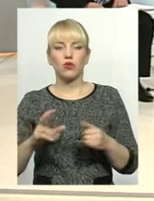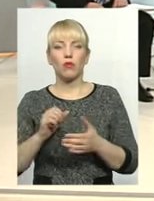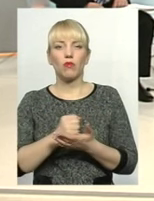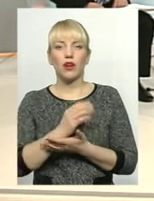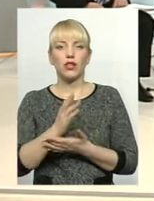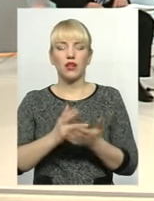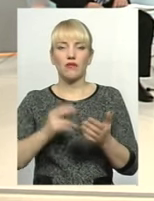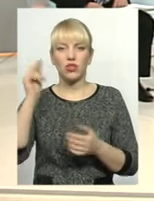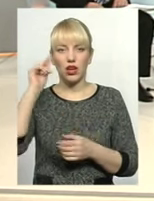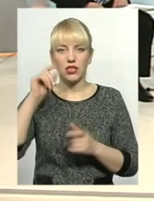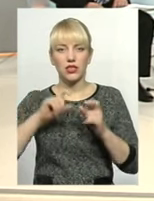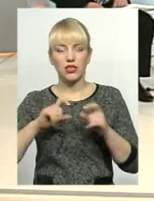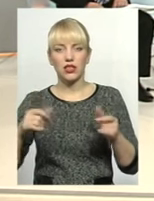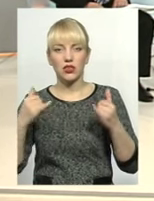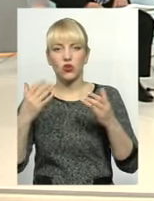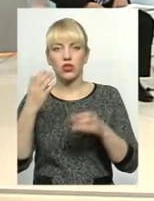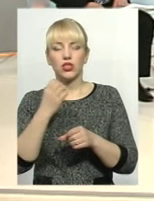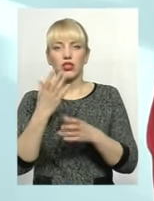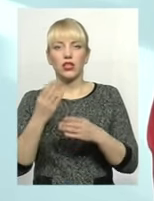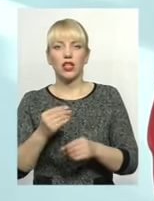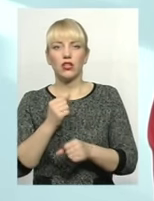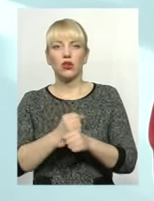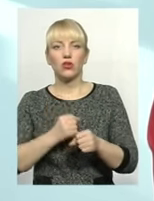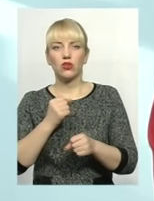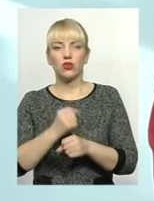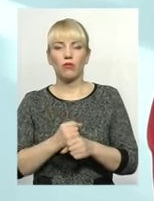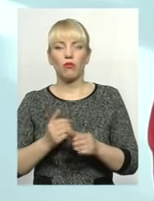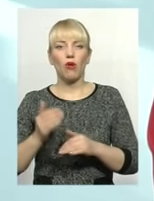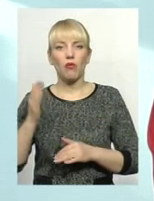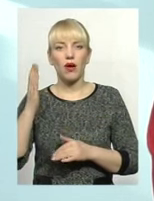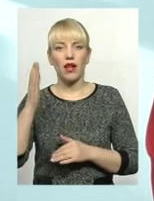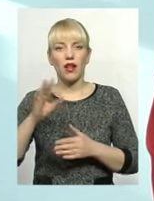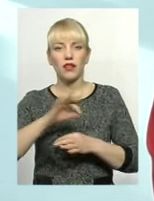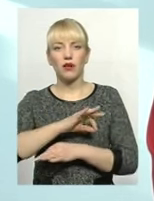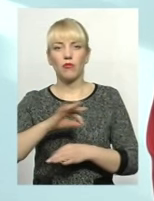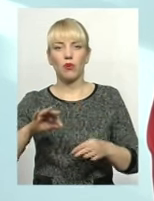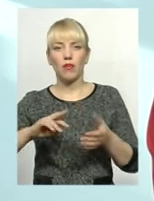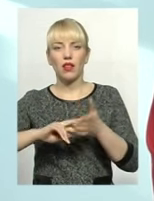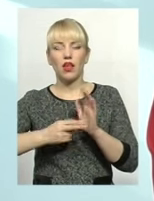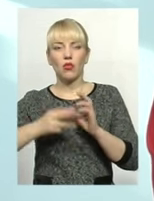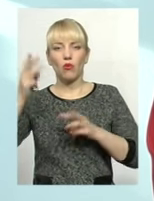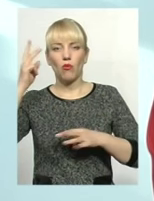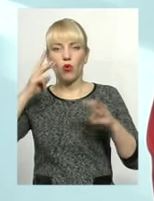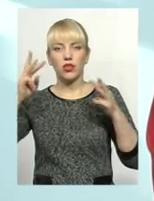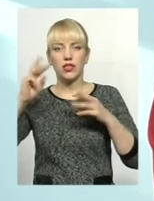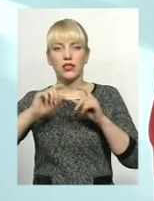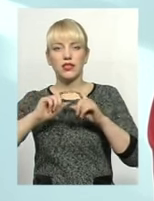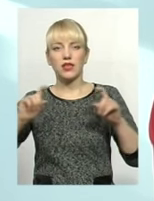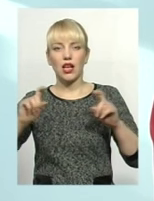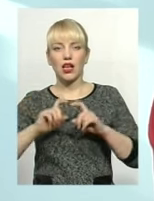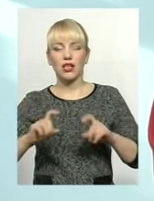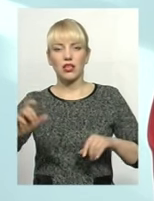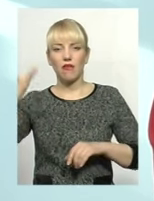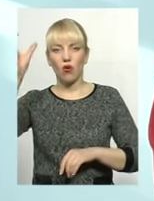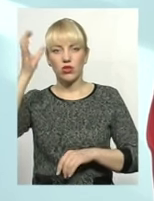закладів. На сьогоднішній день розроблений попередній проєкт плану модернізації закладів освіти, який